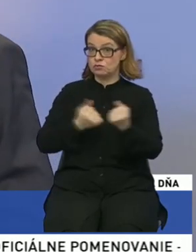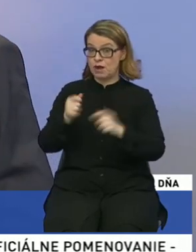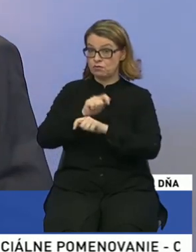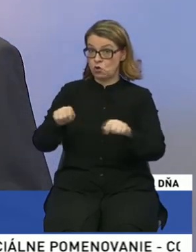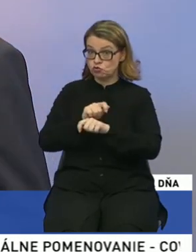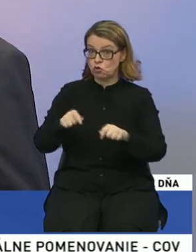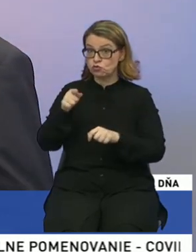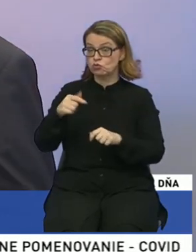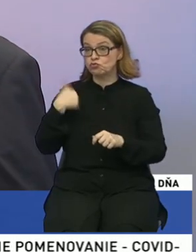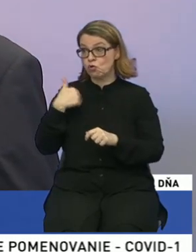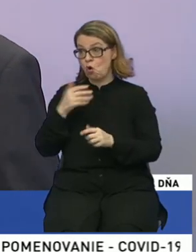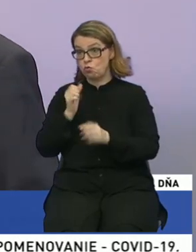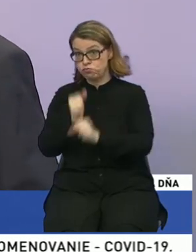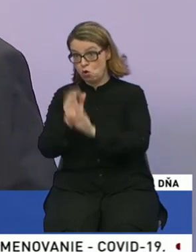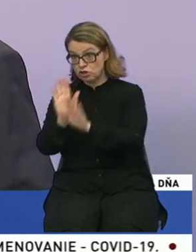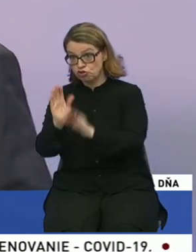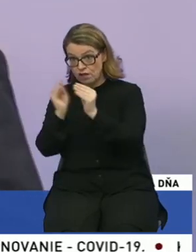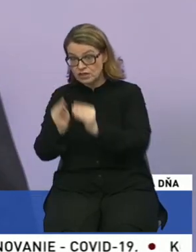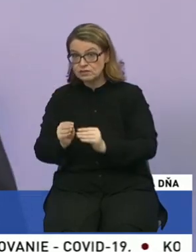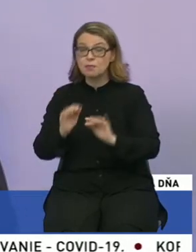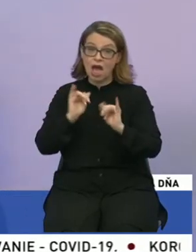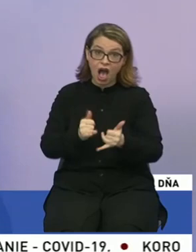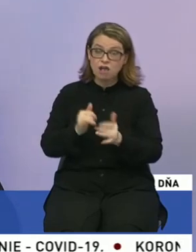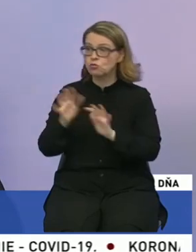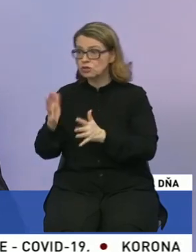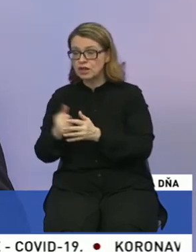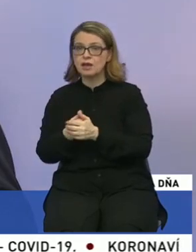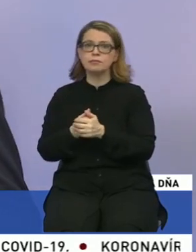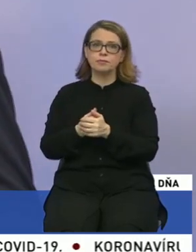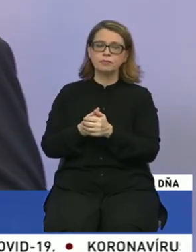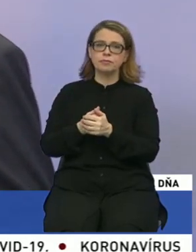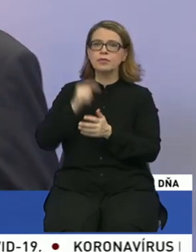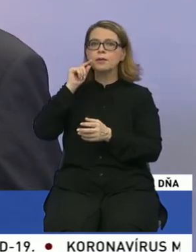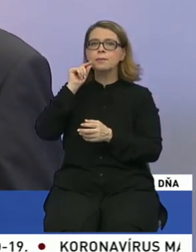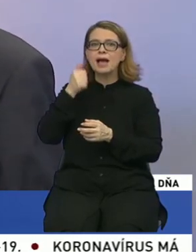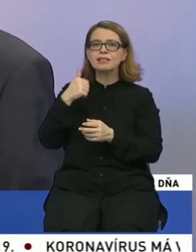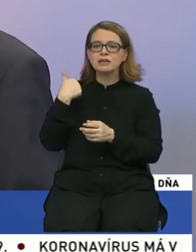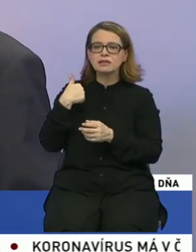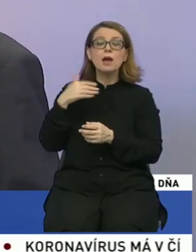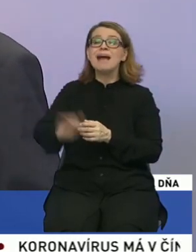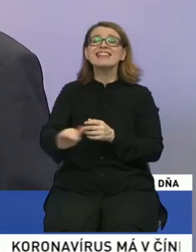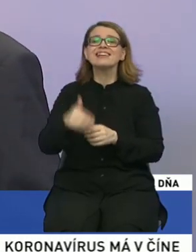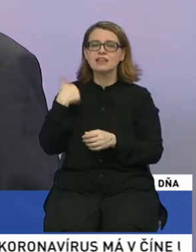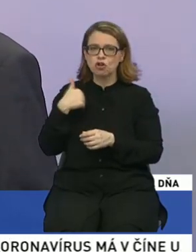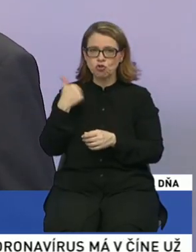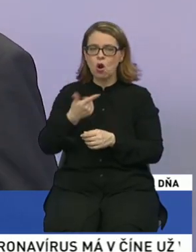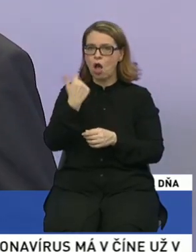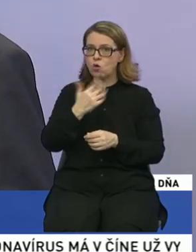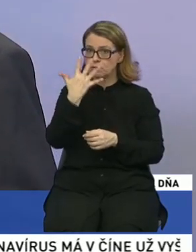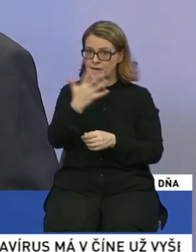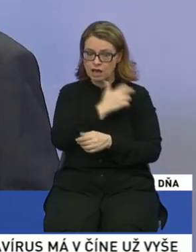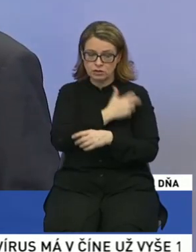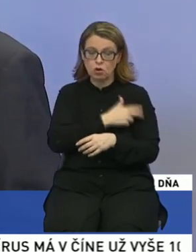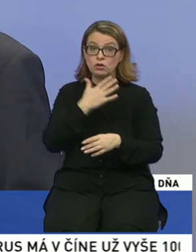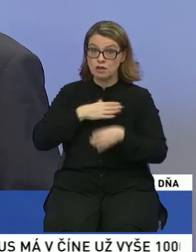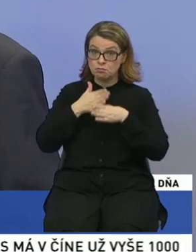či tú školu podriežia v systéme alebo nie. Samozrejme, materská škola od piatých rokov, ak chceme pomôcť aj